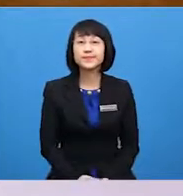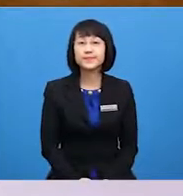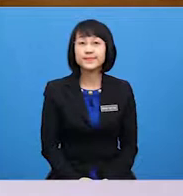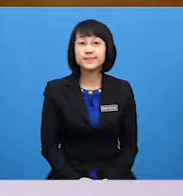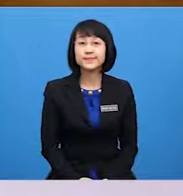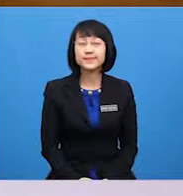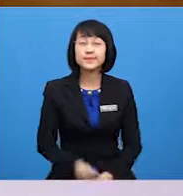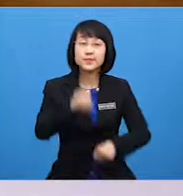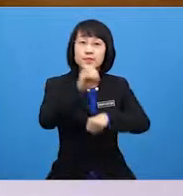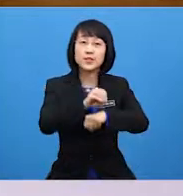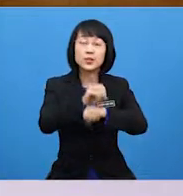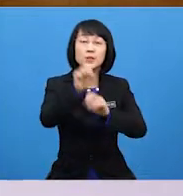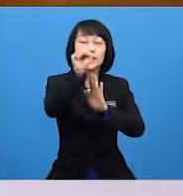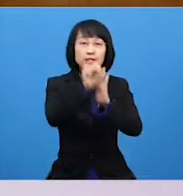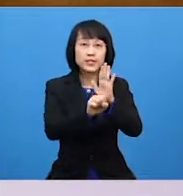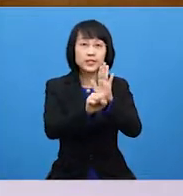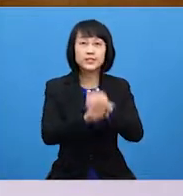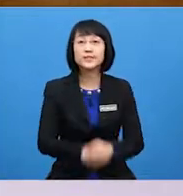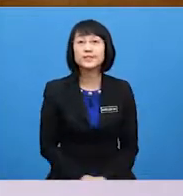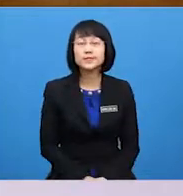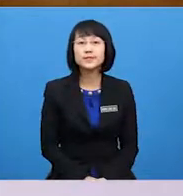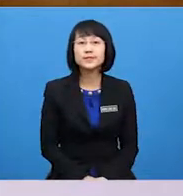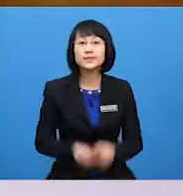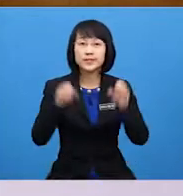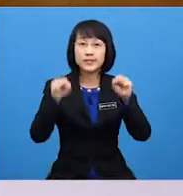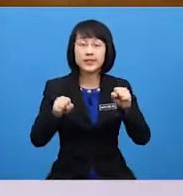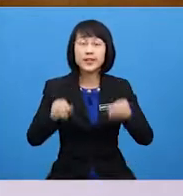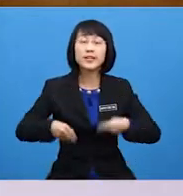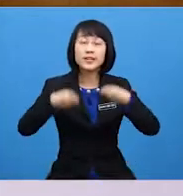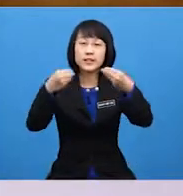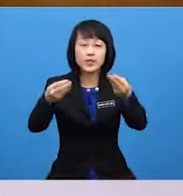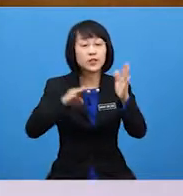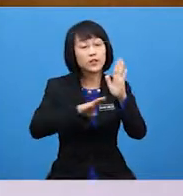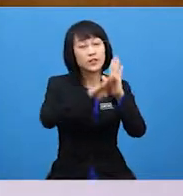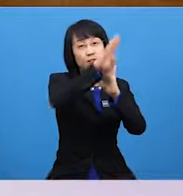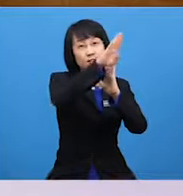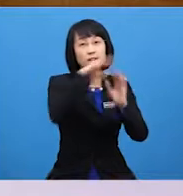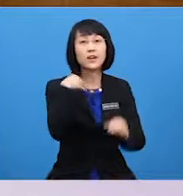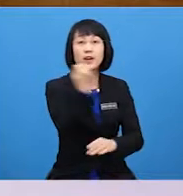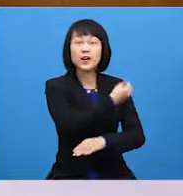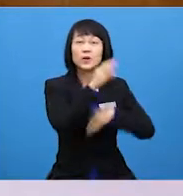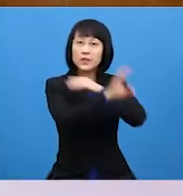Occupation also can contribute to develop our country